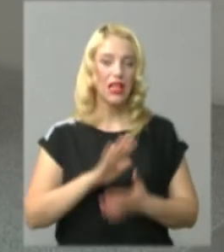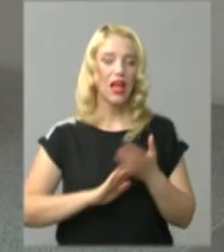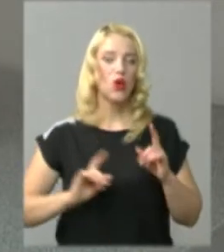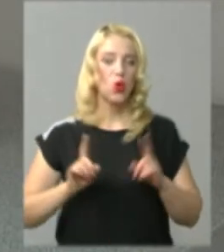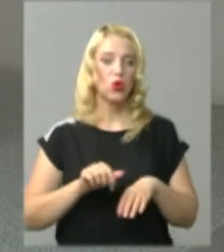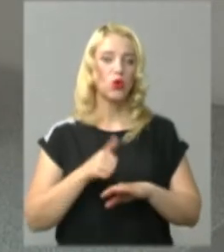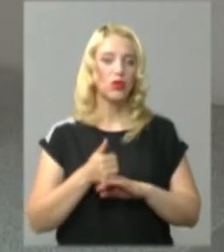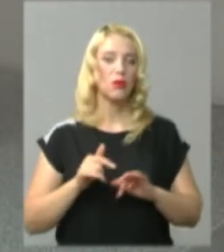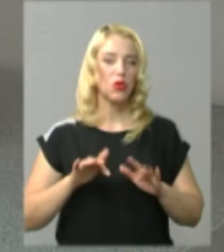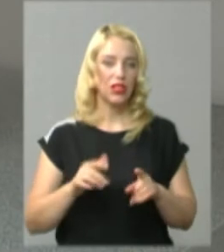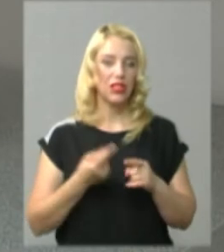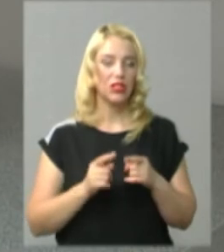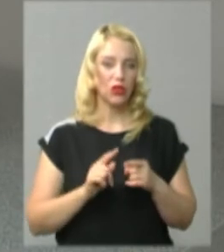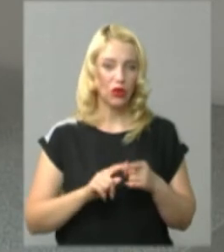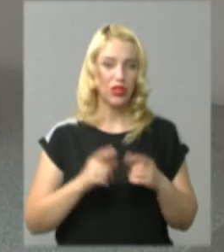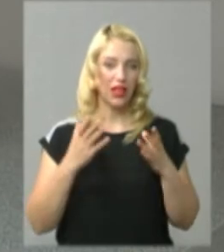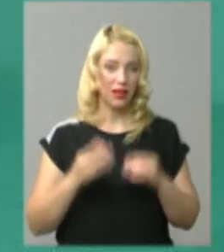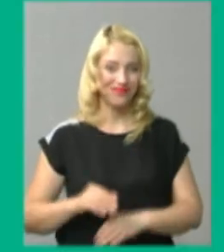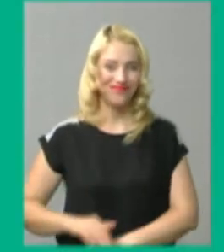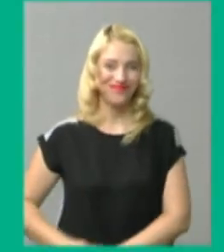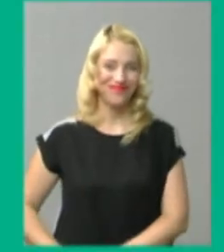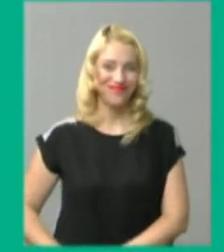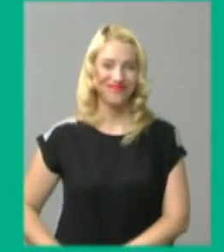А далі коротко про головні події 13 серпня.